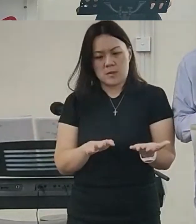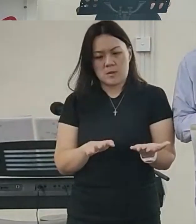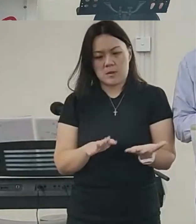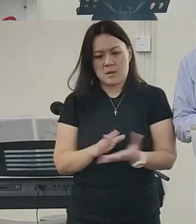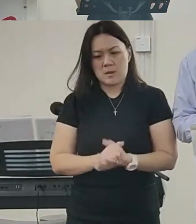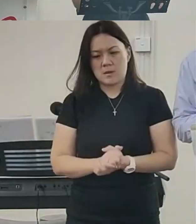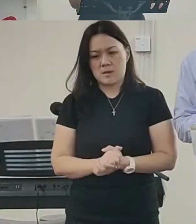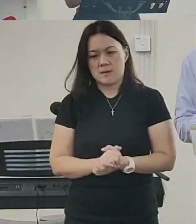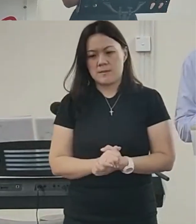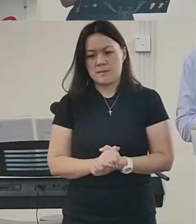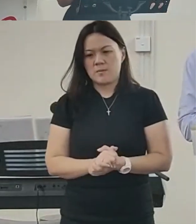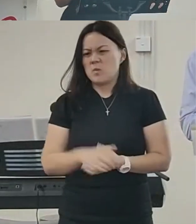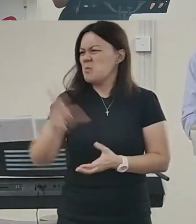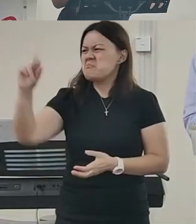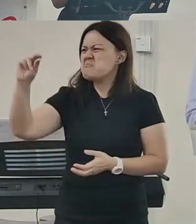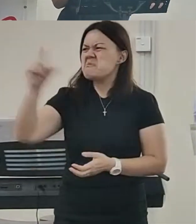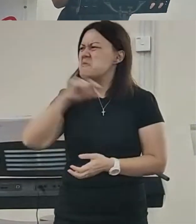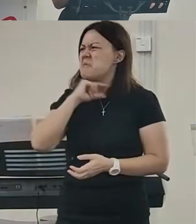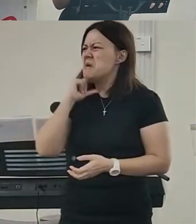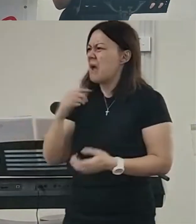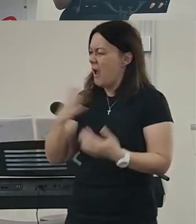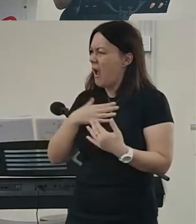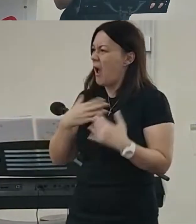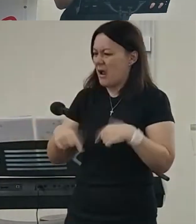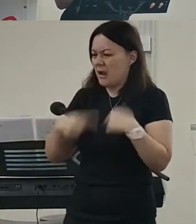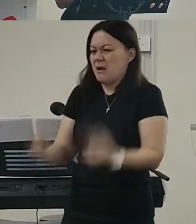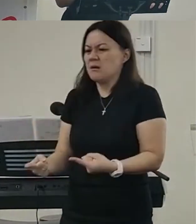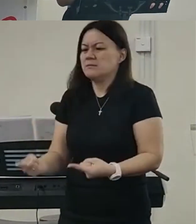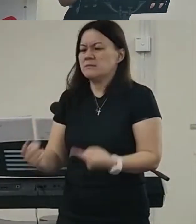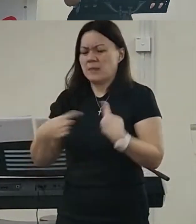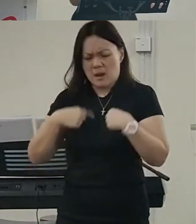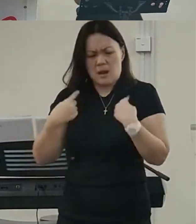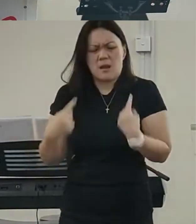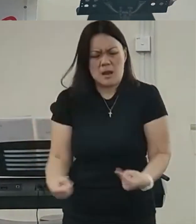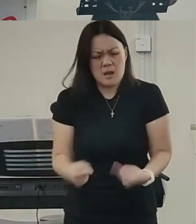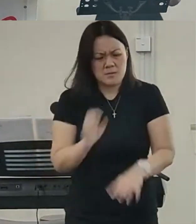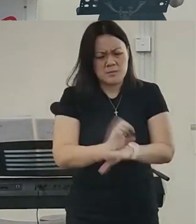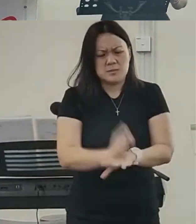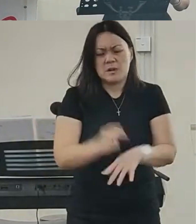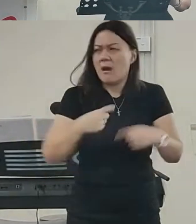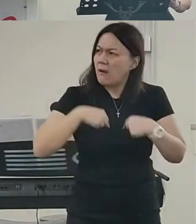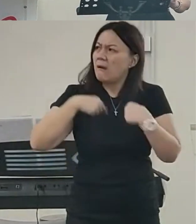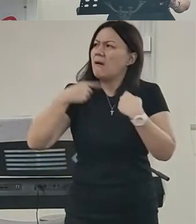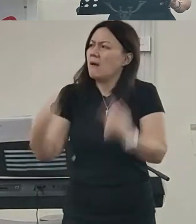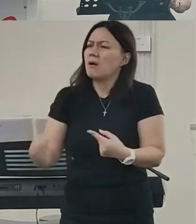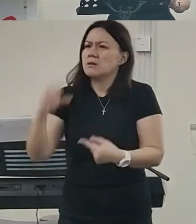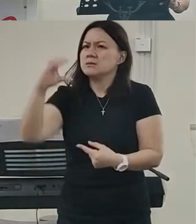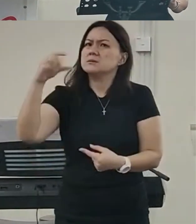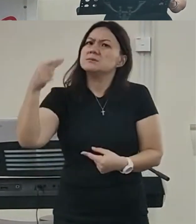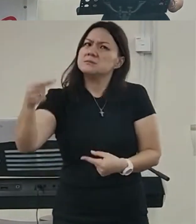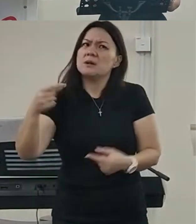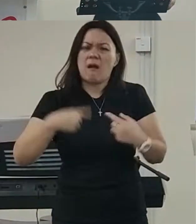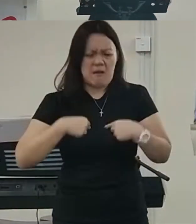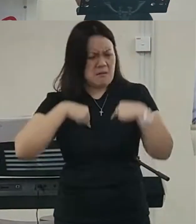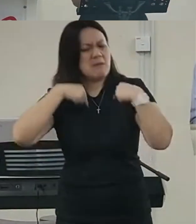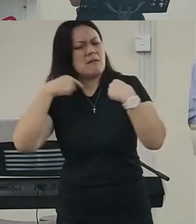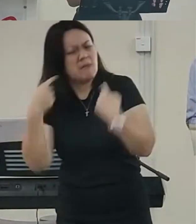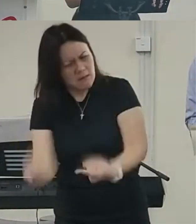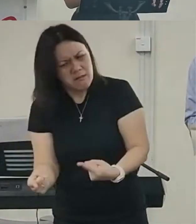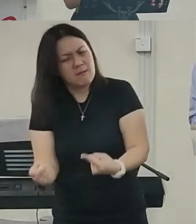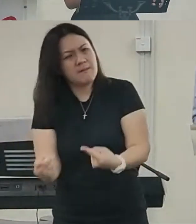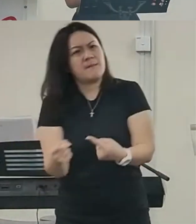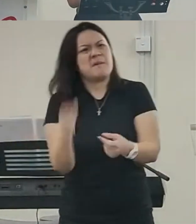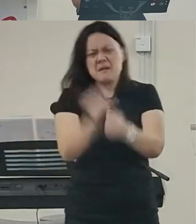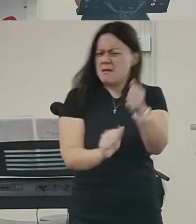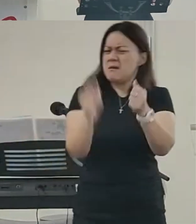你可能会说牧师那里有这样的事情我来到教会那么我又